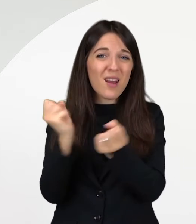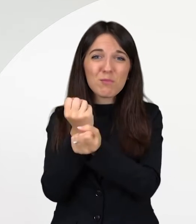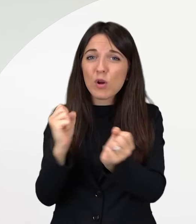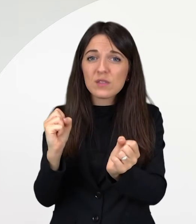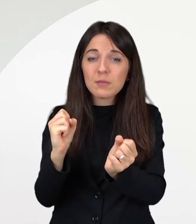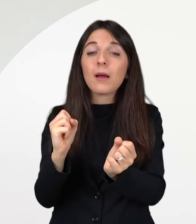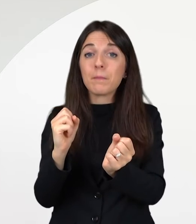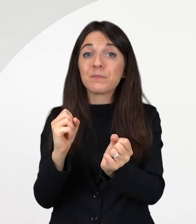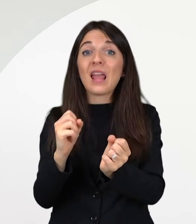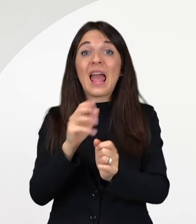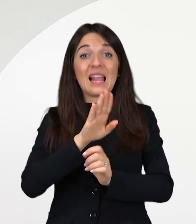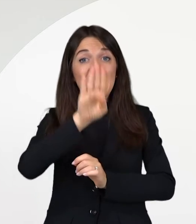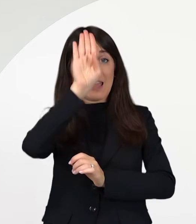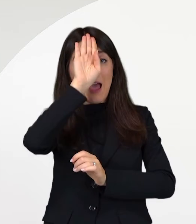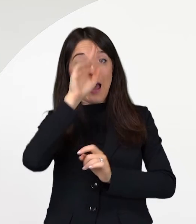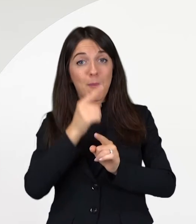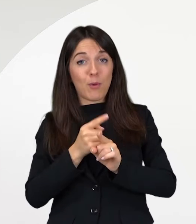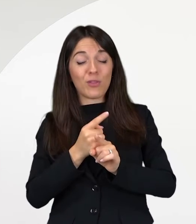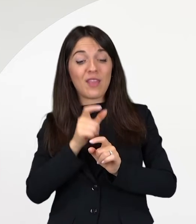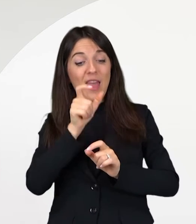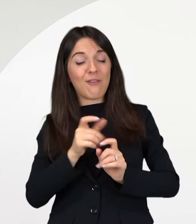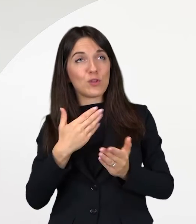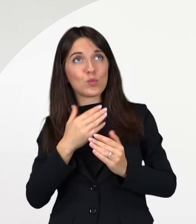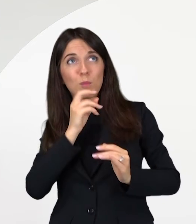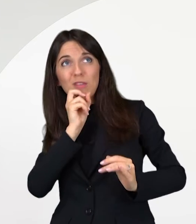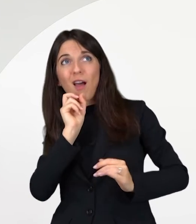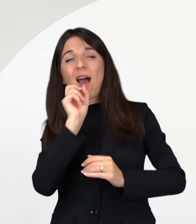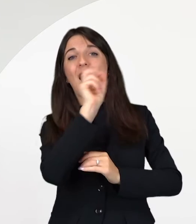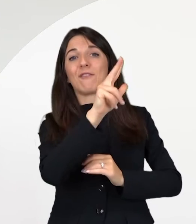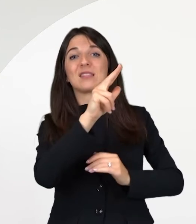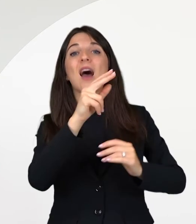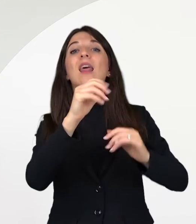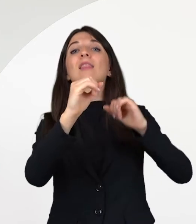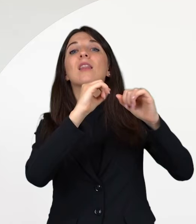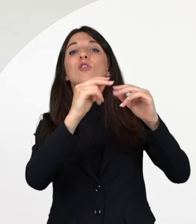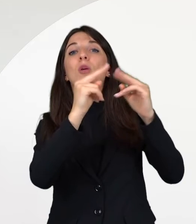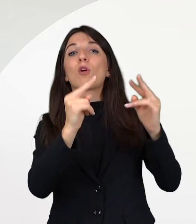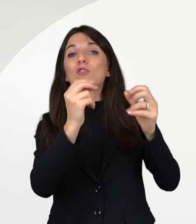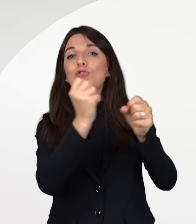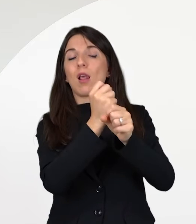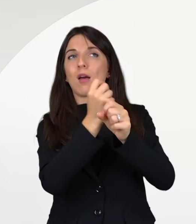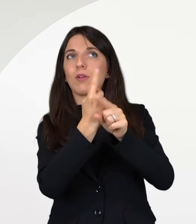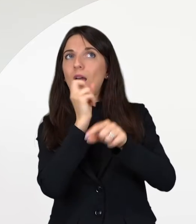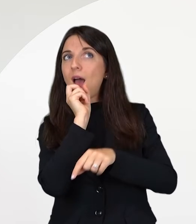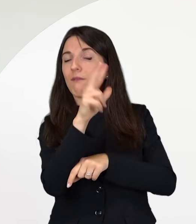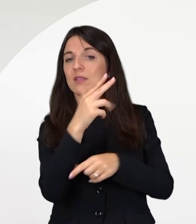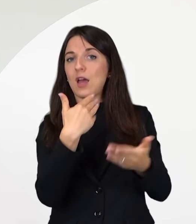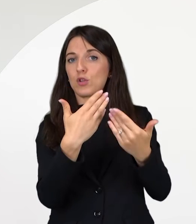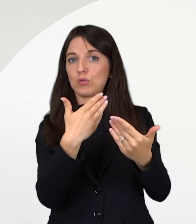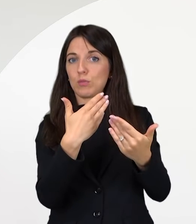organizzativi o per altri motivi, il datore di lavoro dovrà segnalare alla